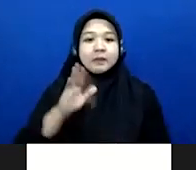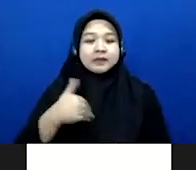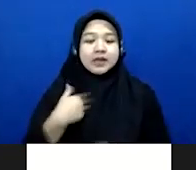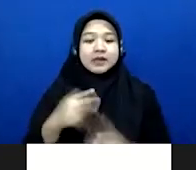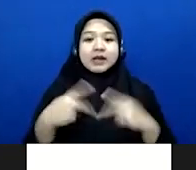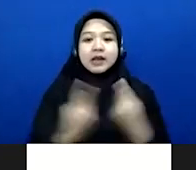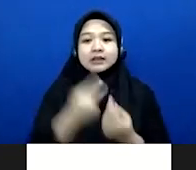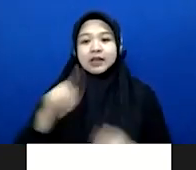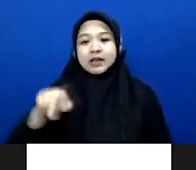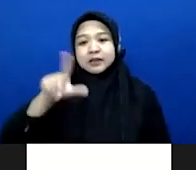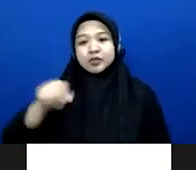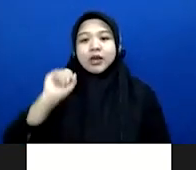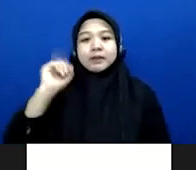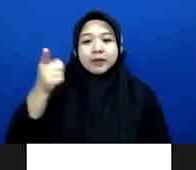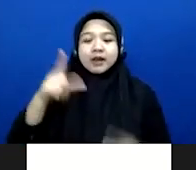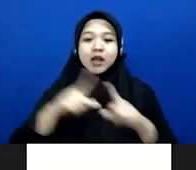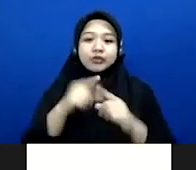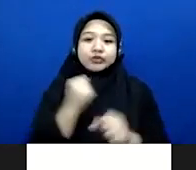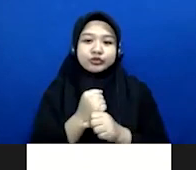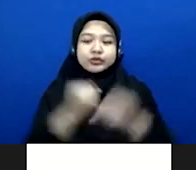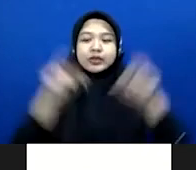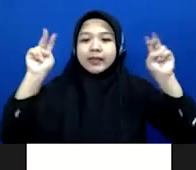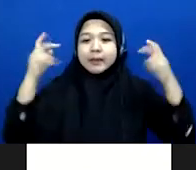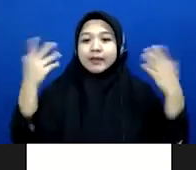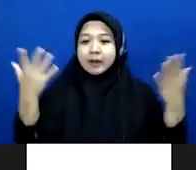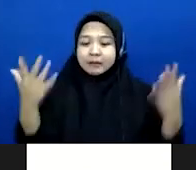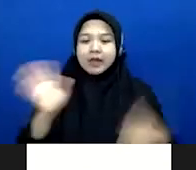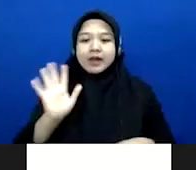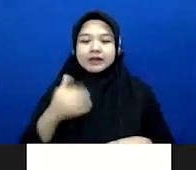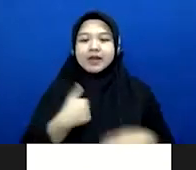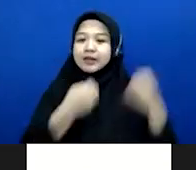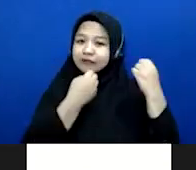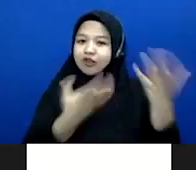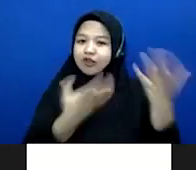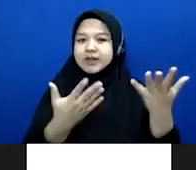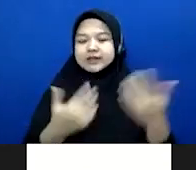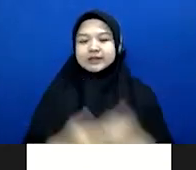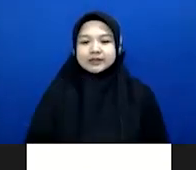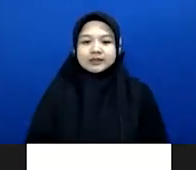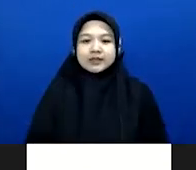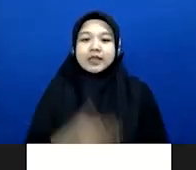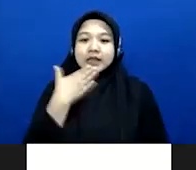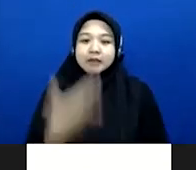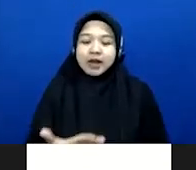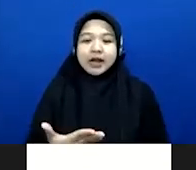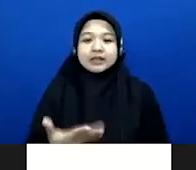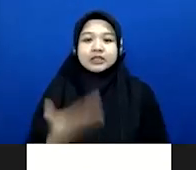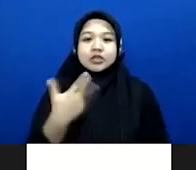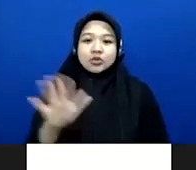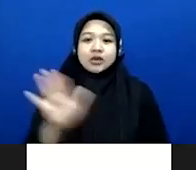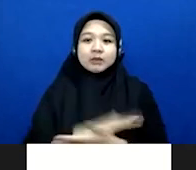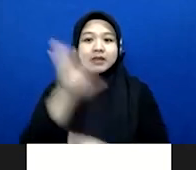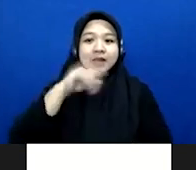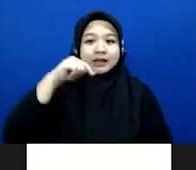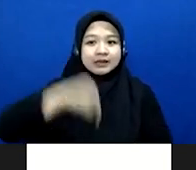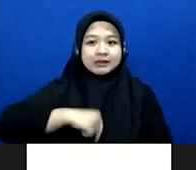lagi bulan depan di Agustus apa temanya tunggu saja nanti akan ada kabar berikutnya terima kasih atas kesempatan hari ini